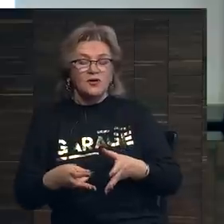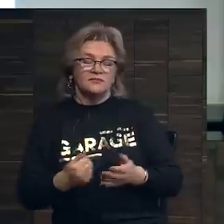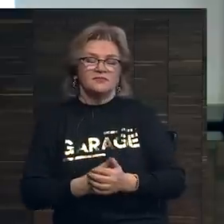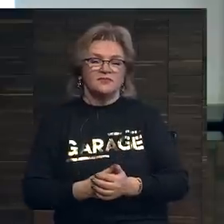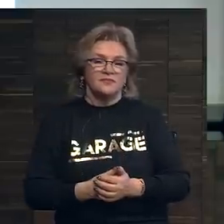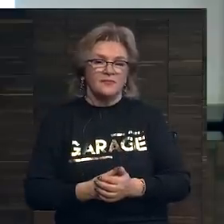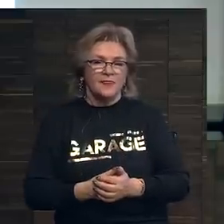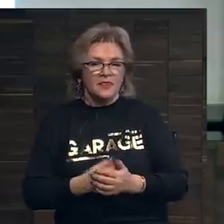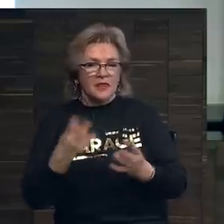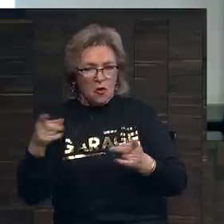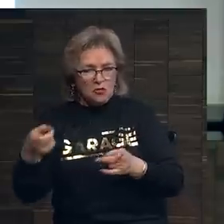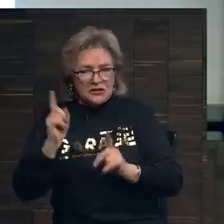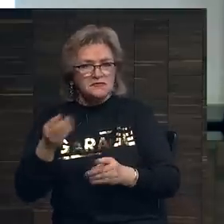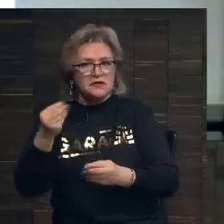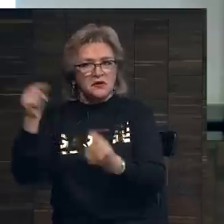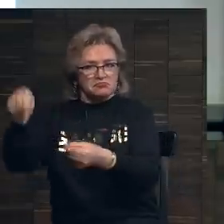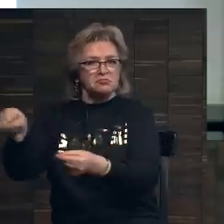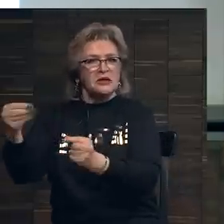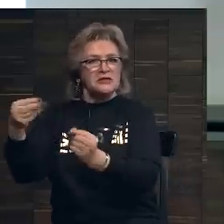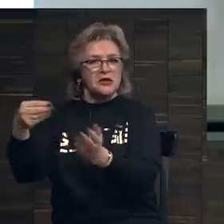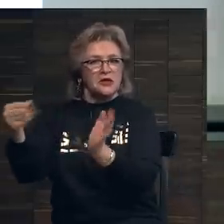что стоит ли он действительно этих денег?